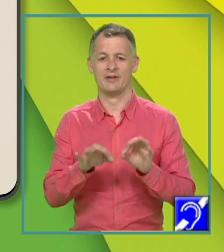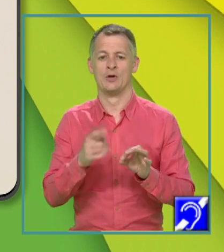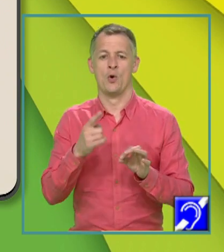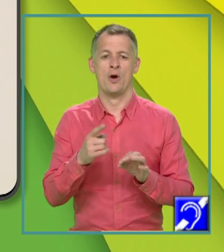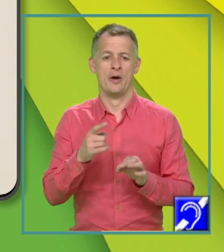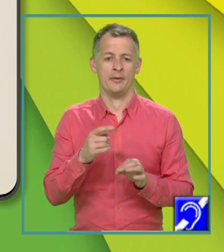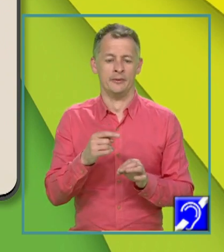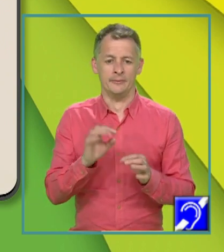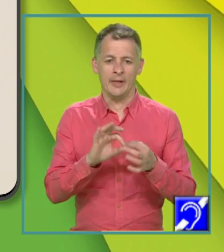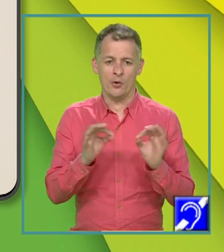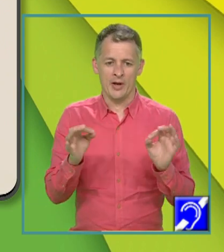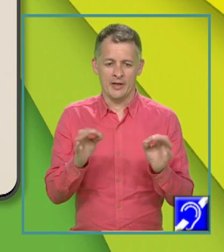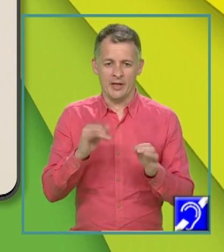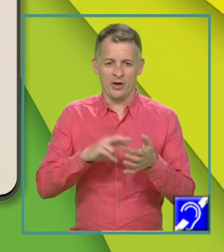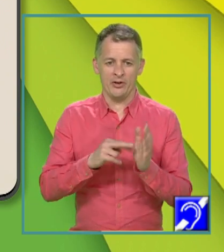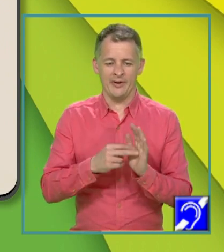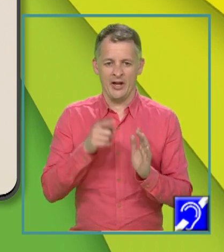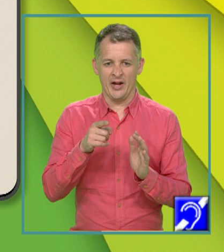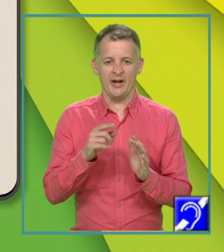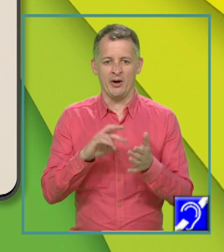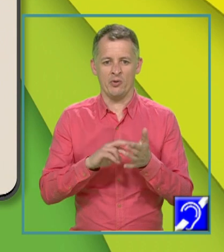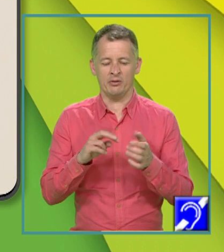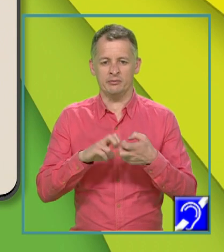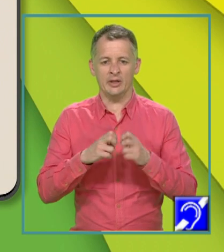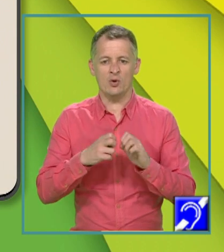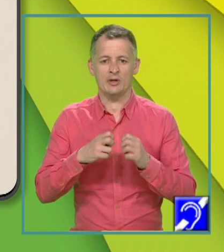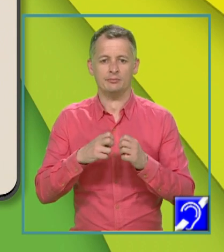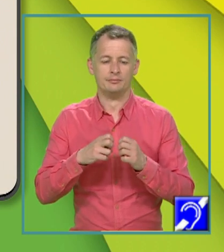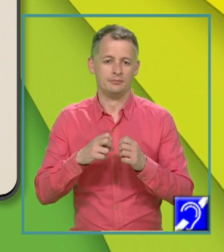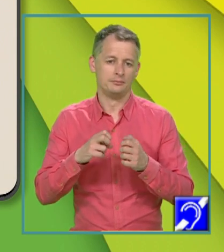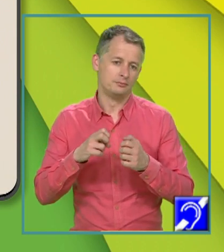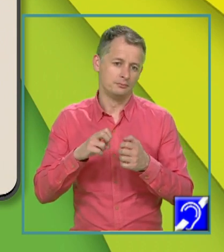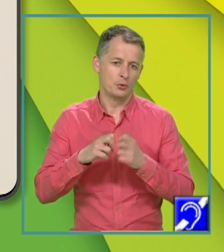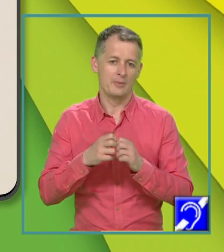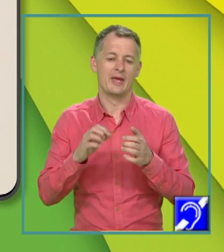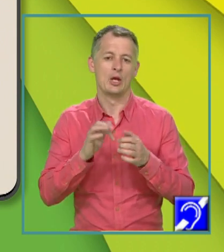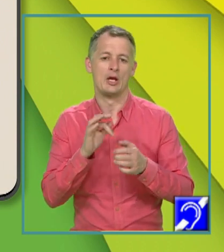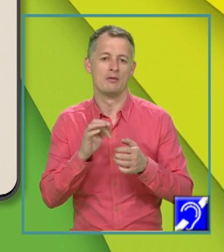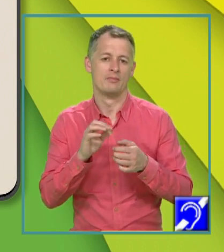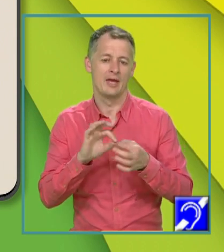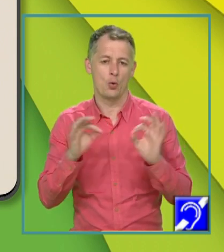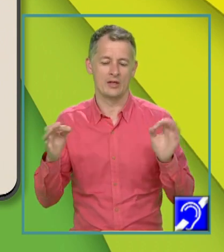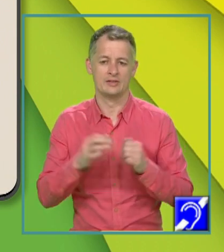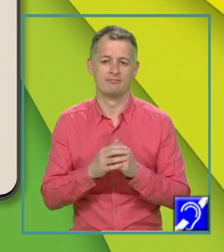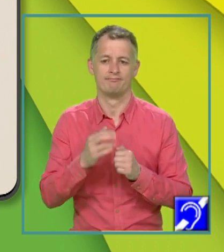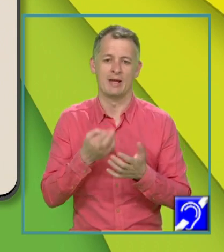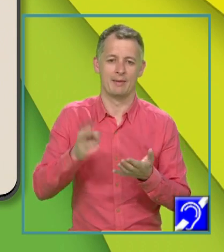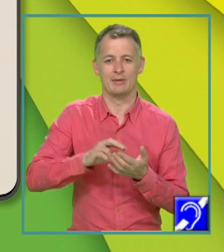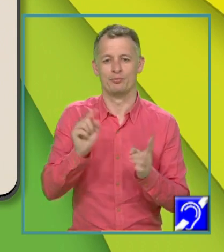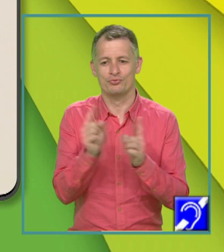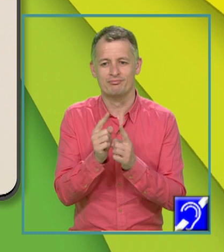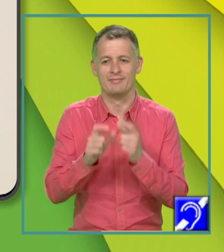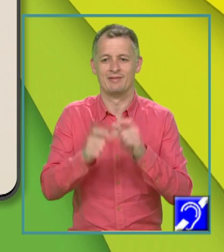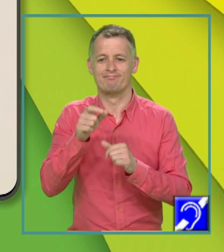ecuație și de rezolvat această ecuație. Deci iată că am reamintit puțin despre